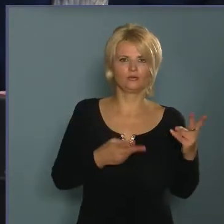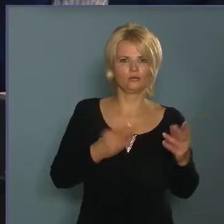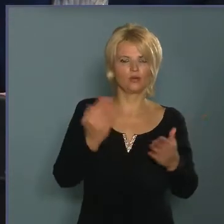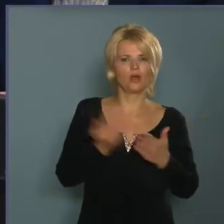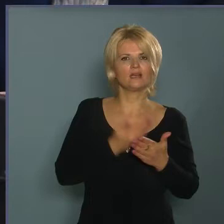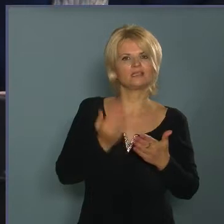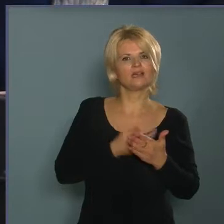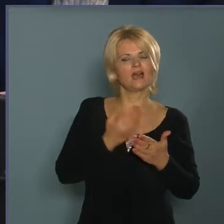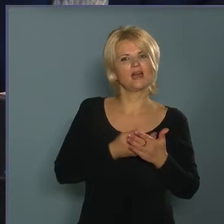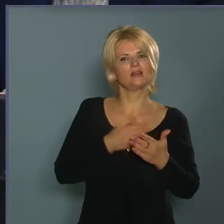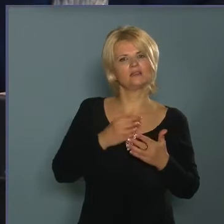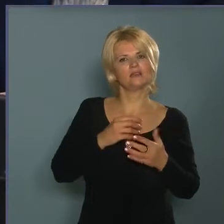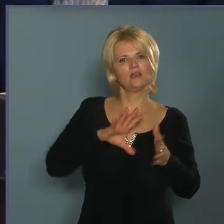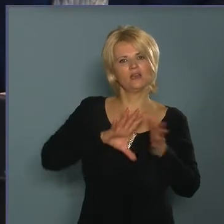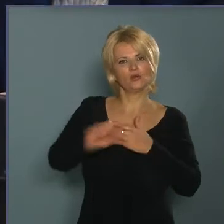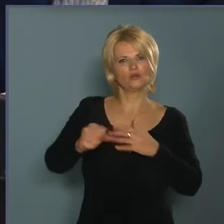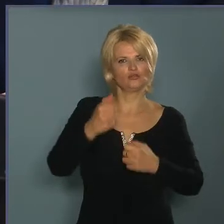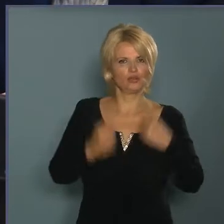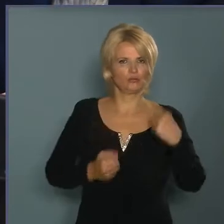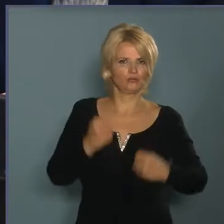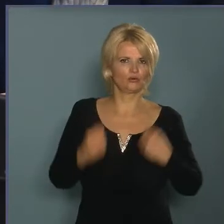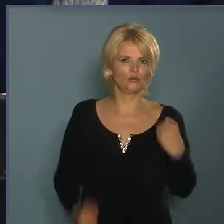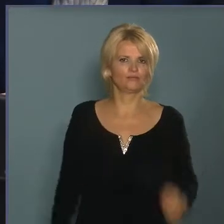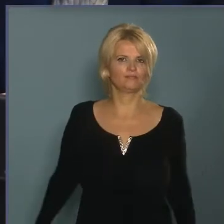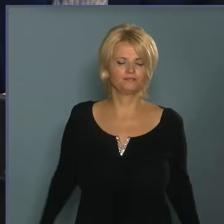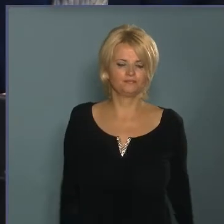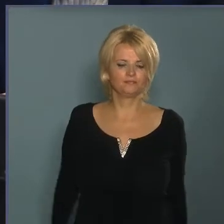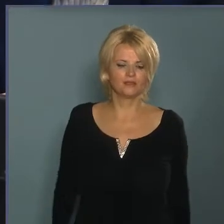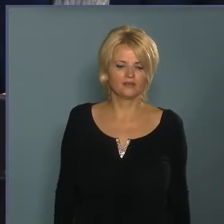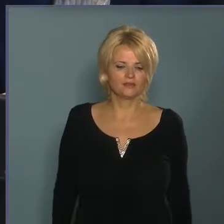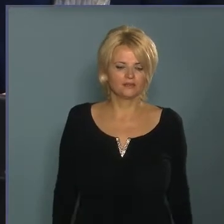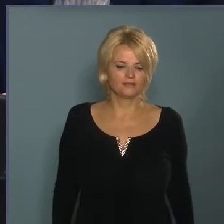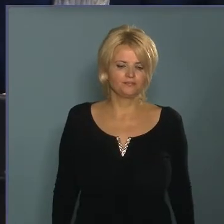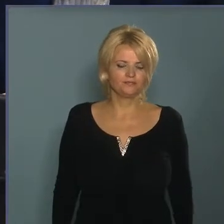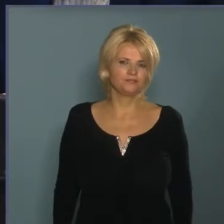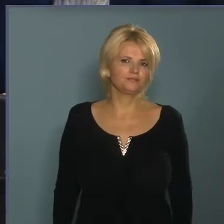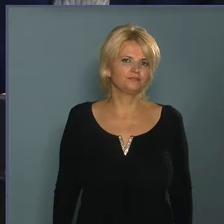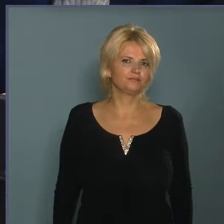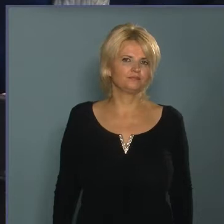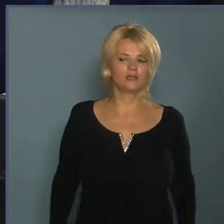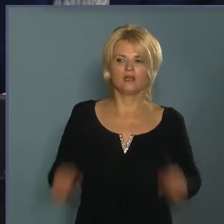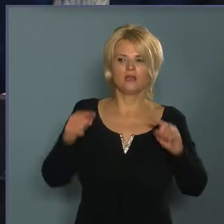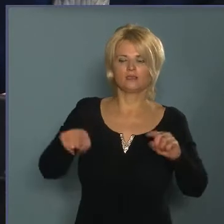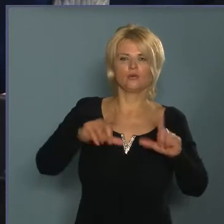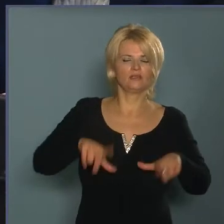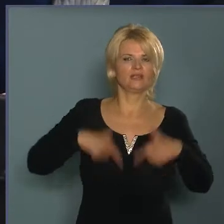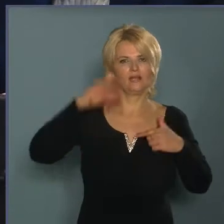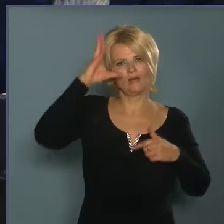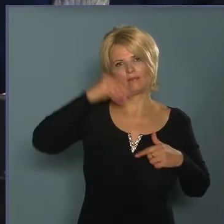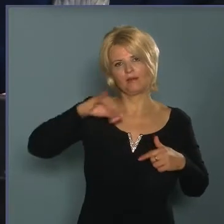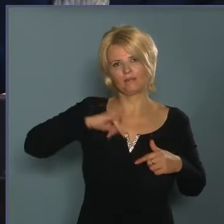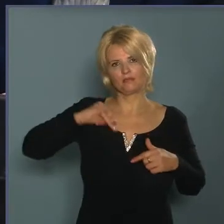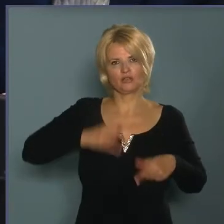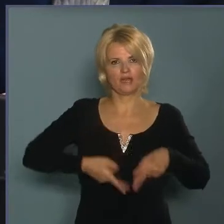használtunk kívül roncs gépjárművekből. Nyilván szolgálja valamelyest az ott élők biztonságát is,